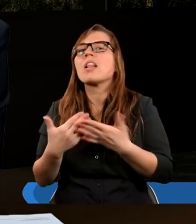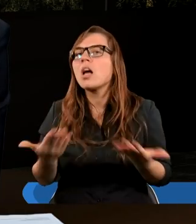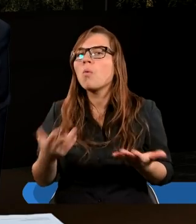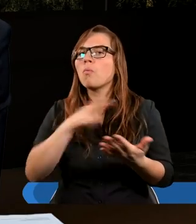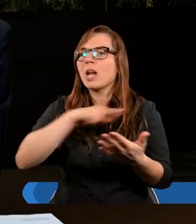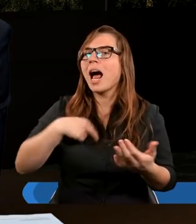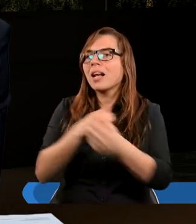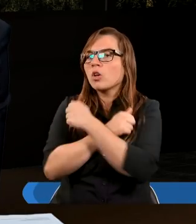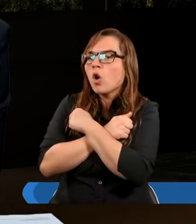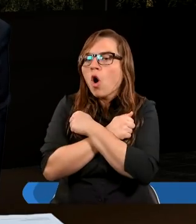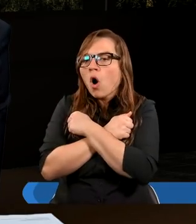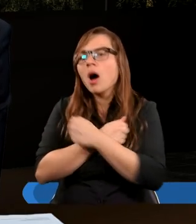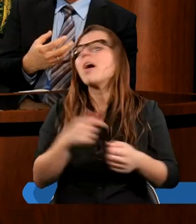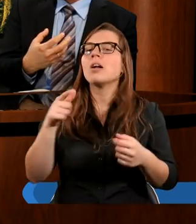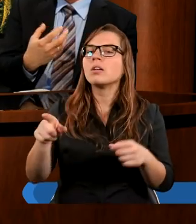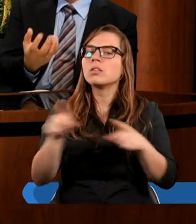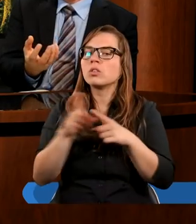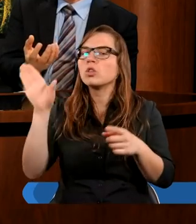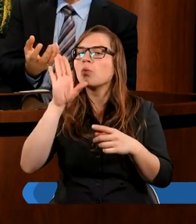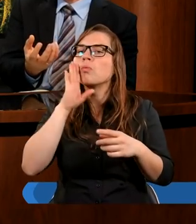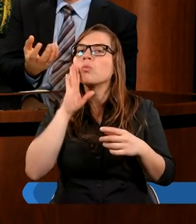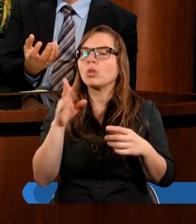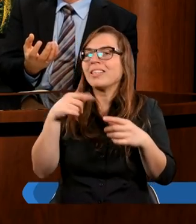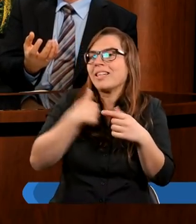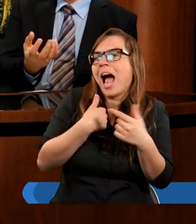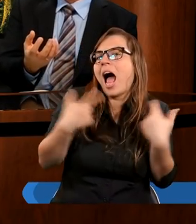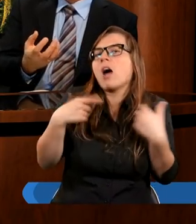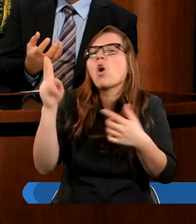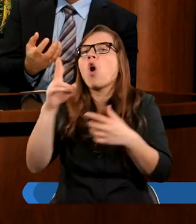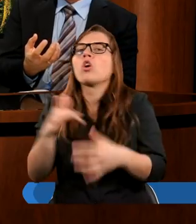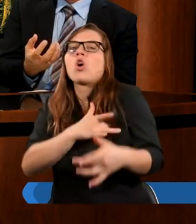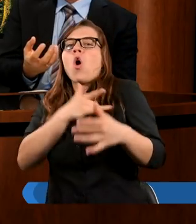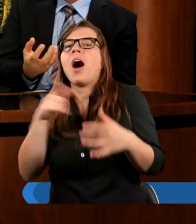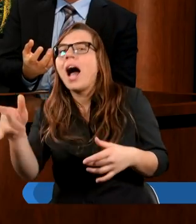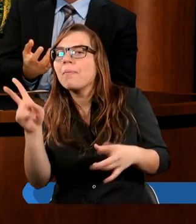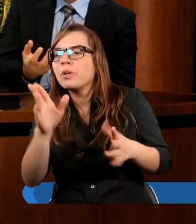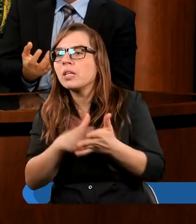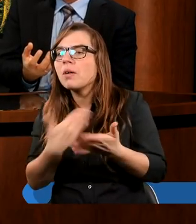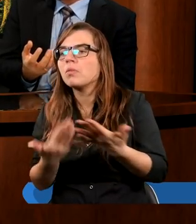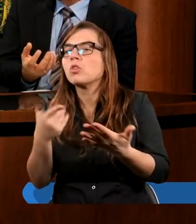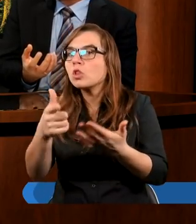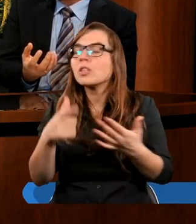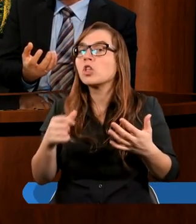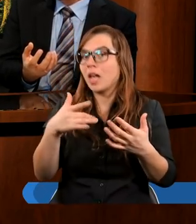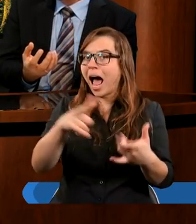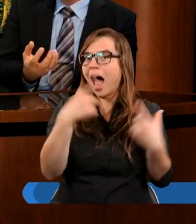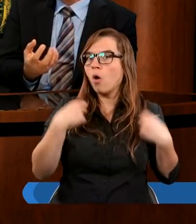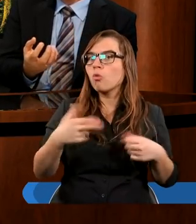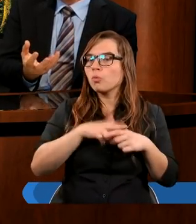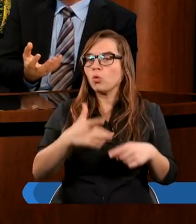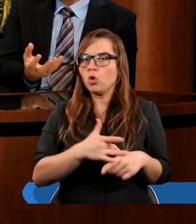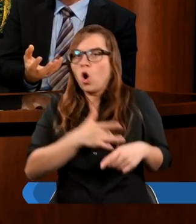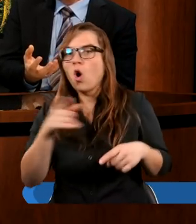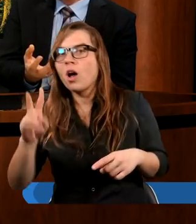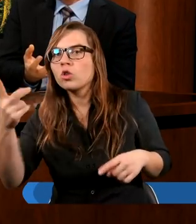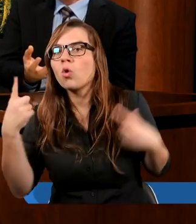Bo zobaczcie, tak jak, nie wiem, ktoś zakochuje w kimś, prawda, no to, do czego dąży ta osoba, kiedy